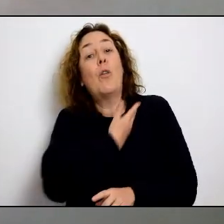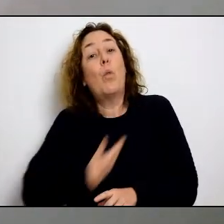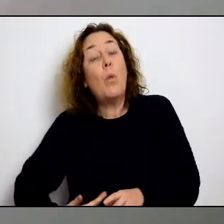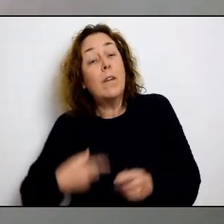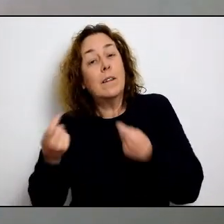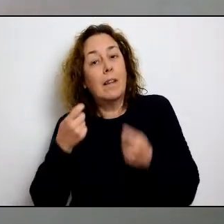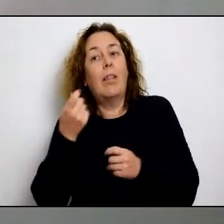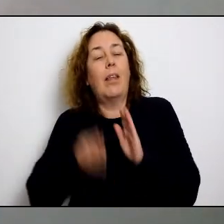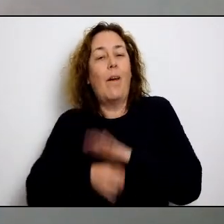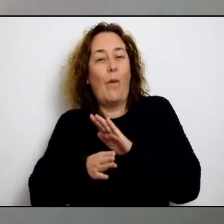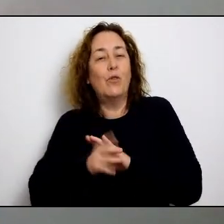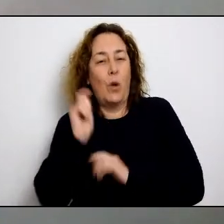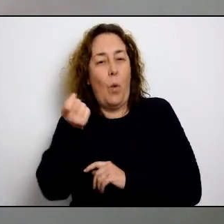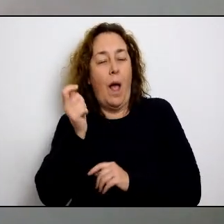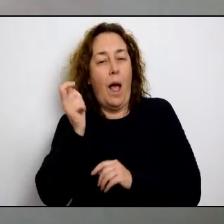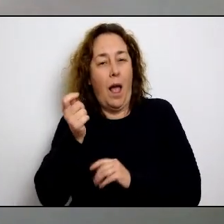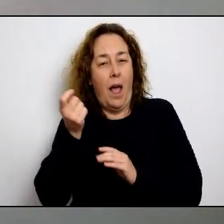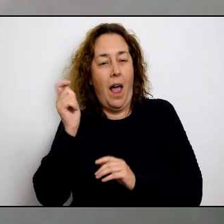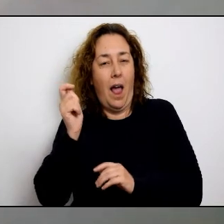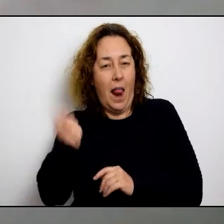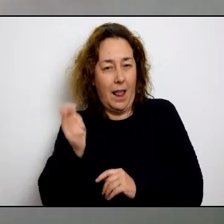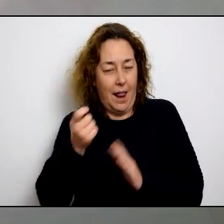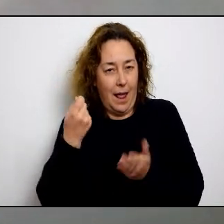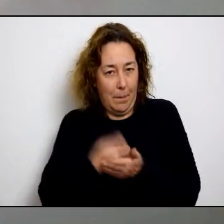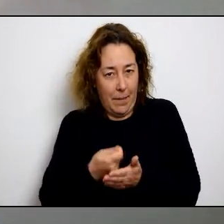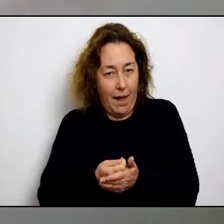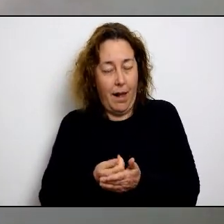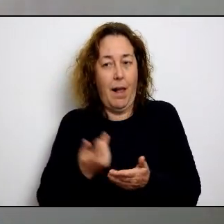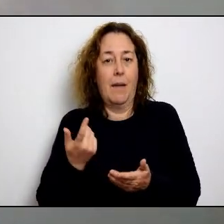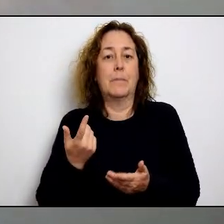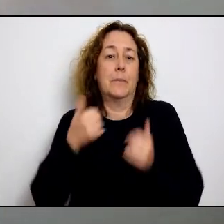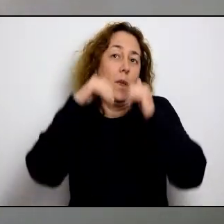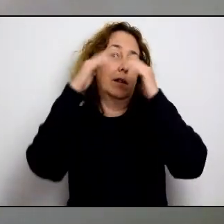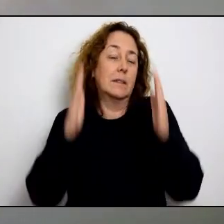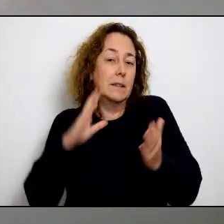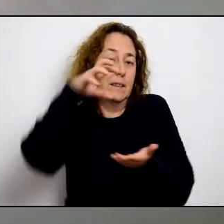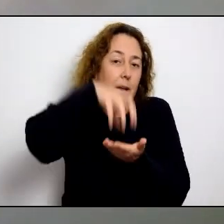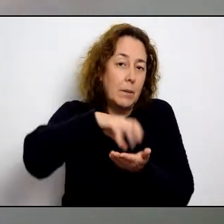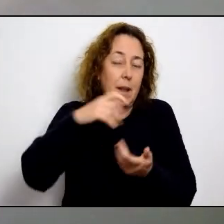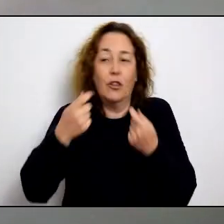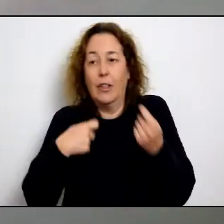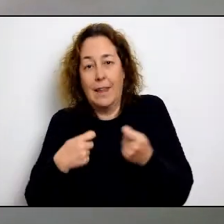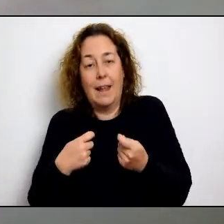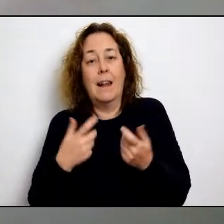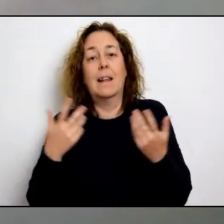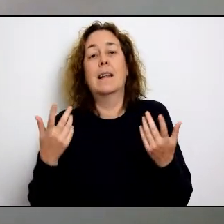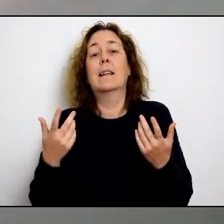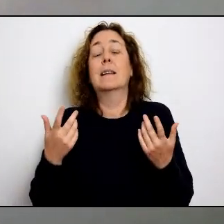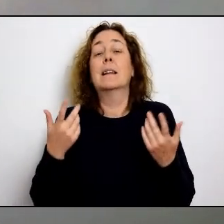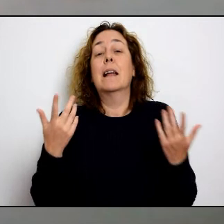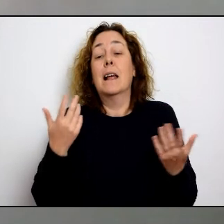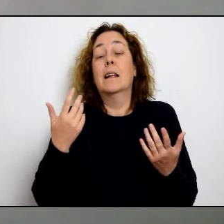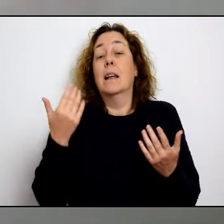podien acuir en aquests expedients de regulació de feina però lògicament els titulars dels comerços havien de seguir fent front a les llogueres de les seves